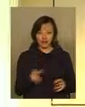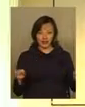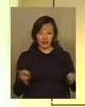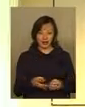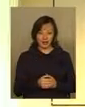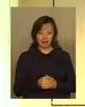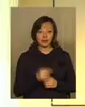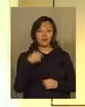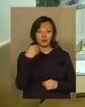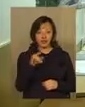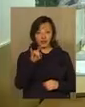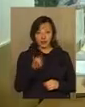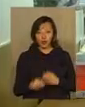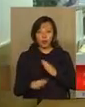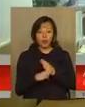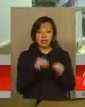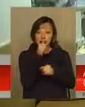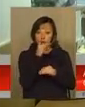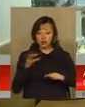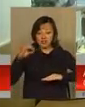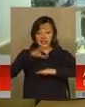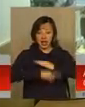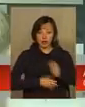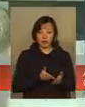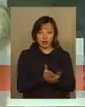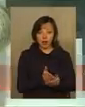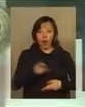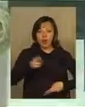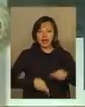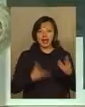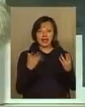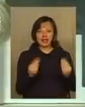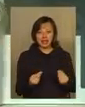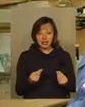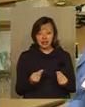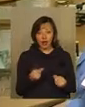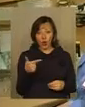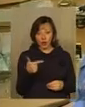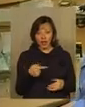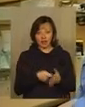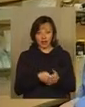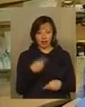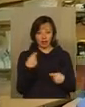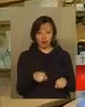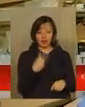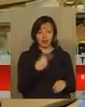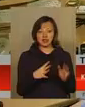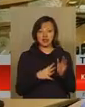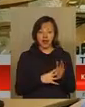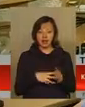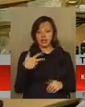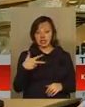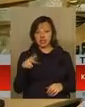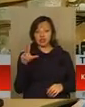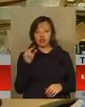По той бік касового вікна допомогти не можуть. У західному напрямку на останні дні грудня квитки продали. На 29-30 число